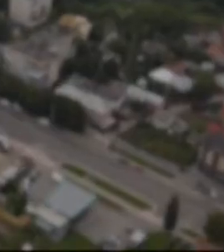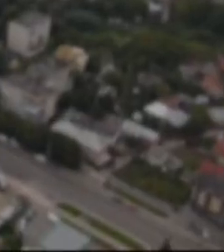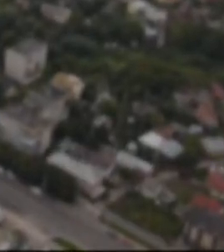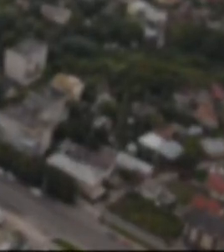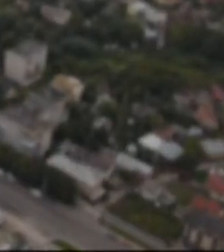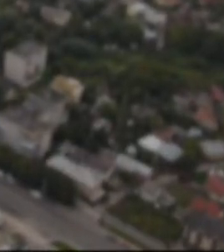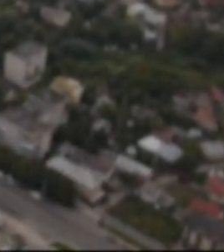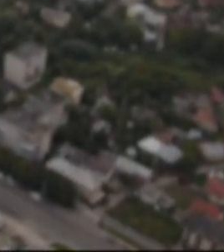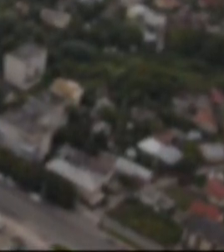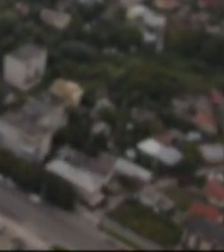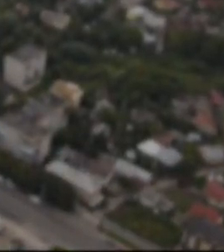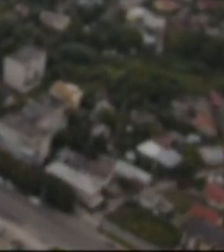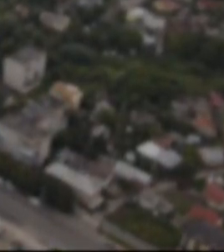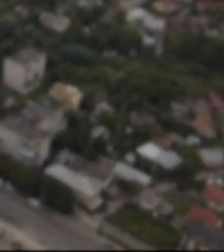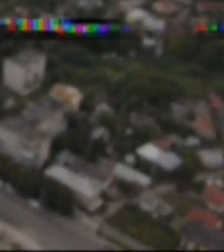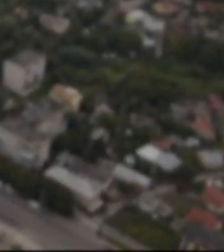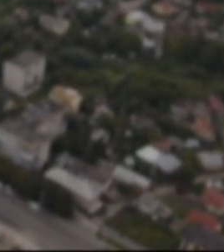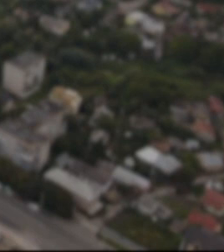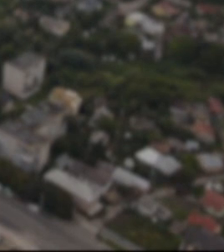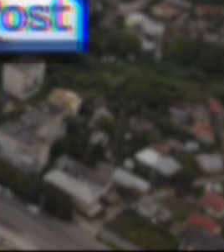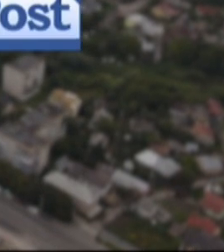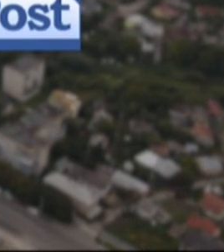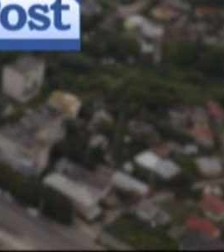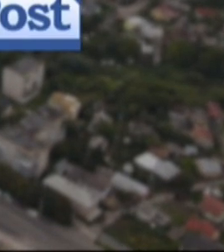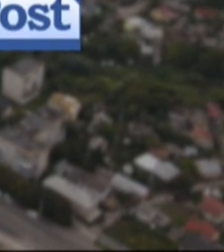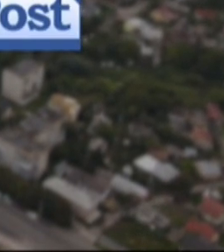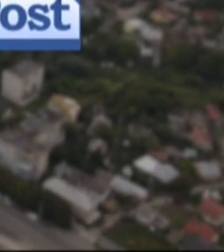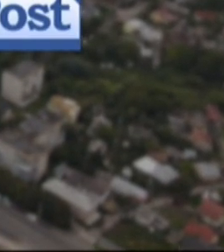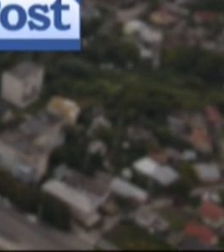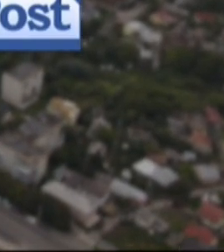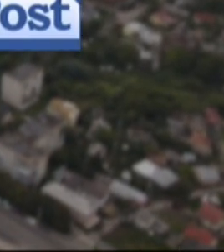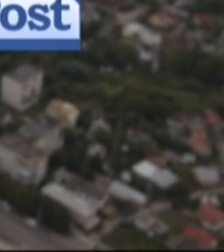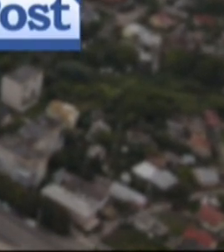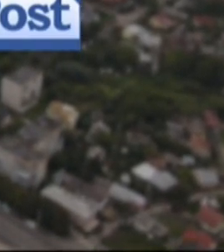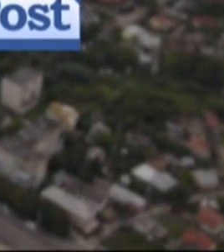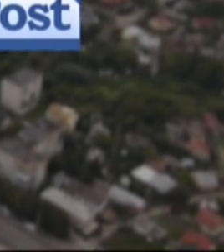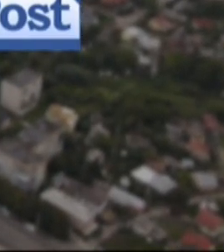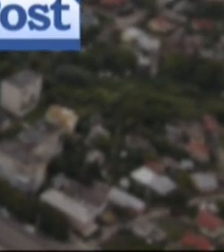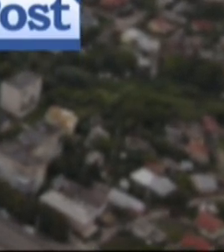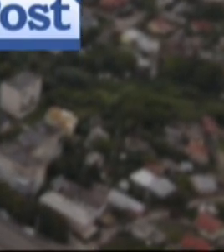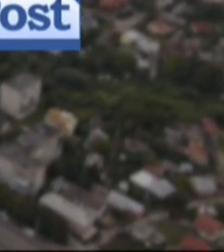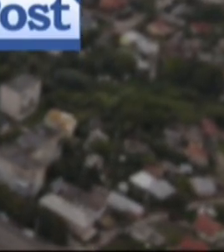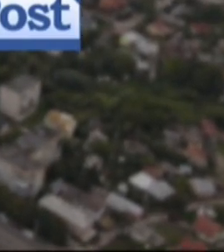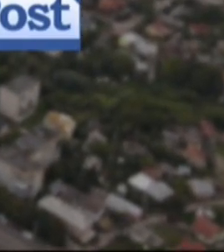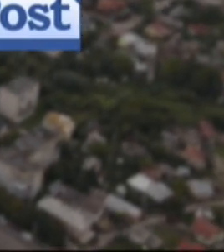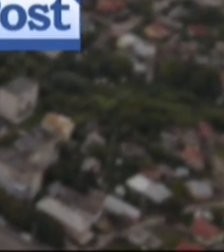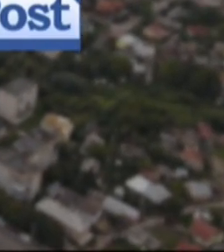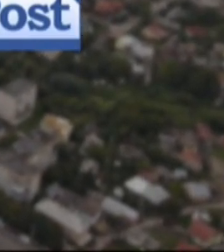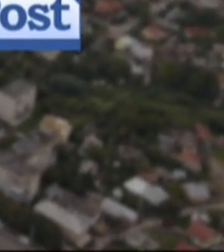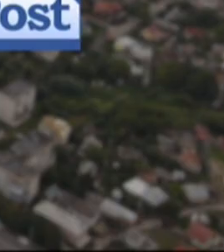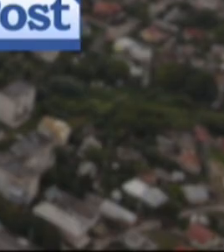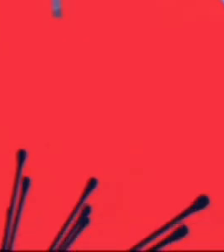волинян. UA Волинь, 12 канал, конкурент та Волиньпост об'єдналися, щоб ви отримали найактуальнішу та